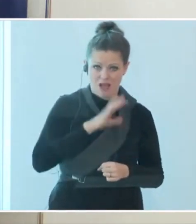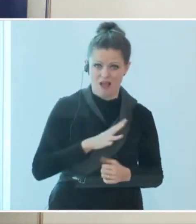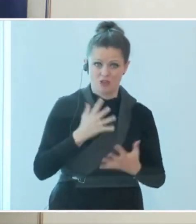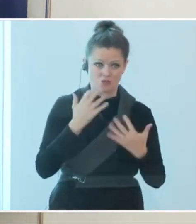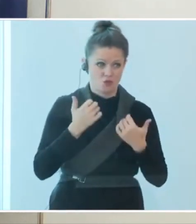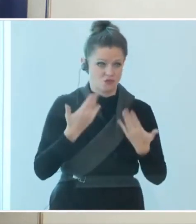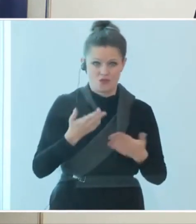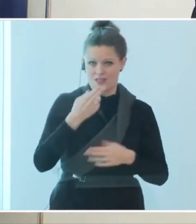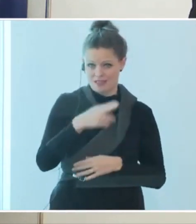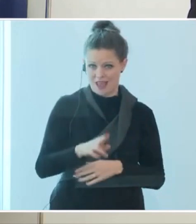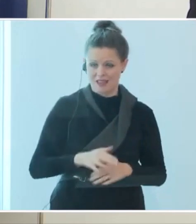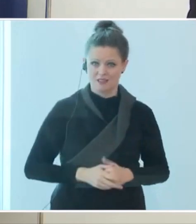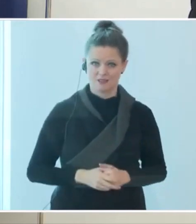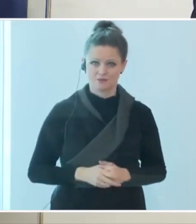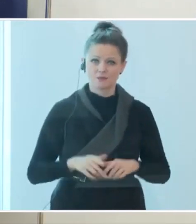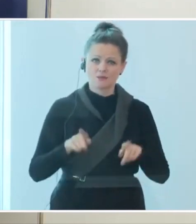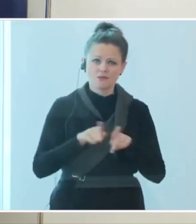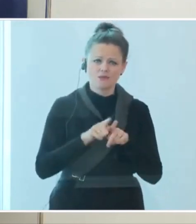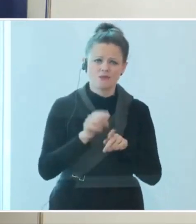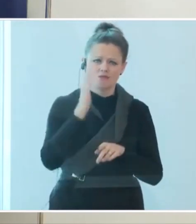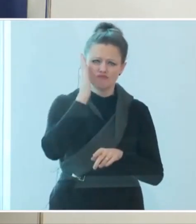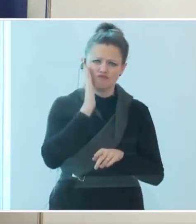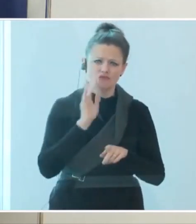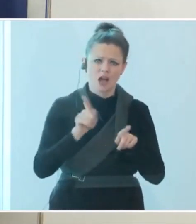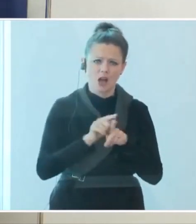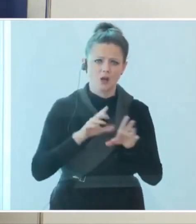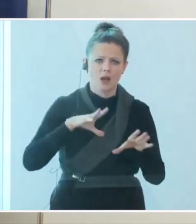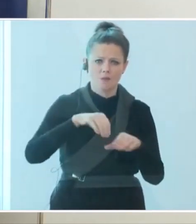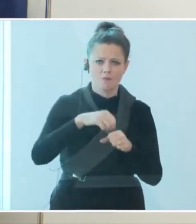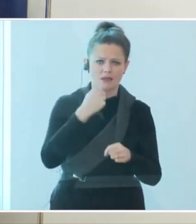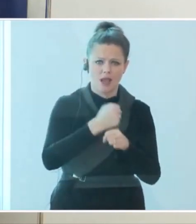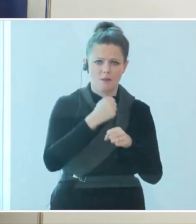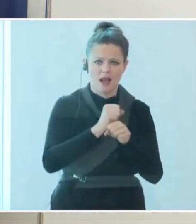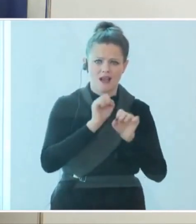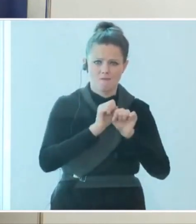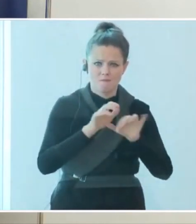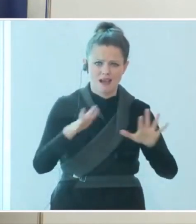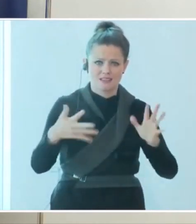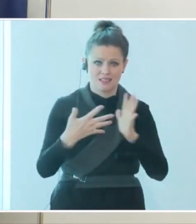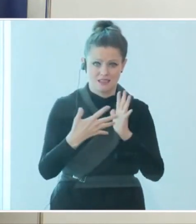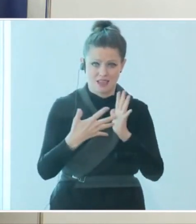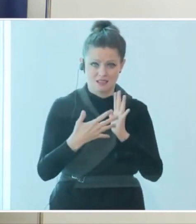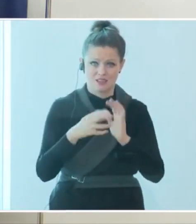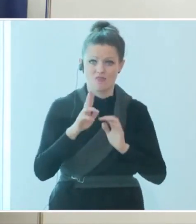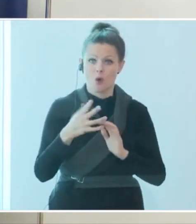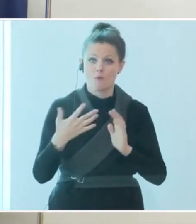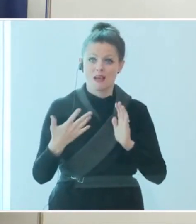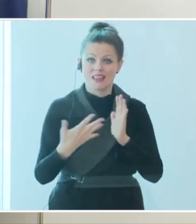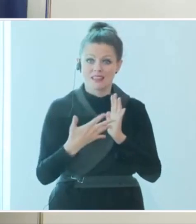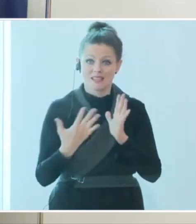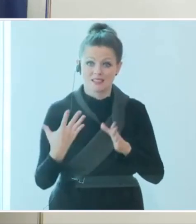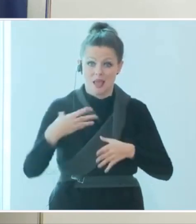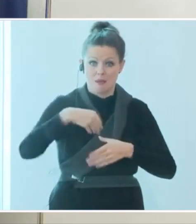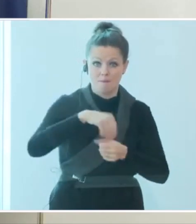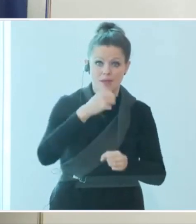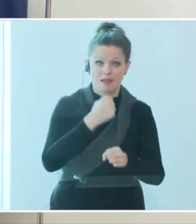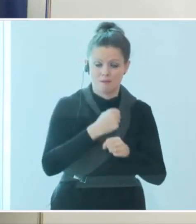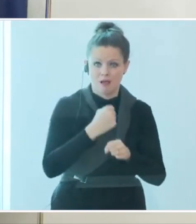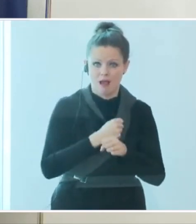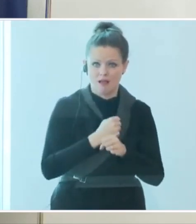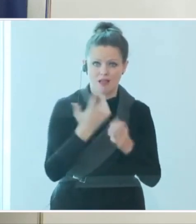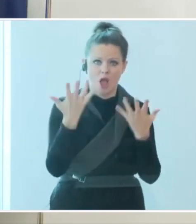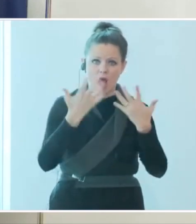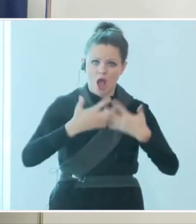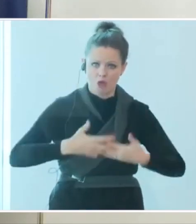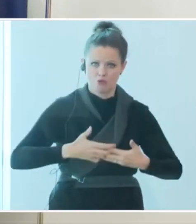beteiligen Sie sich bitte auch an den Massentests, denn die Teilnahme an Testungen ist definitiv eine